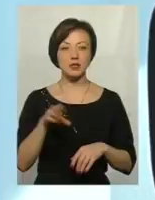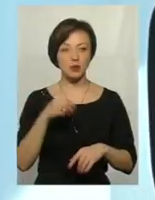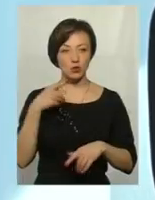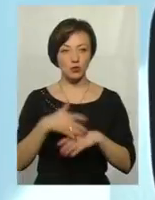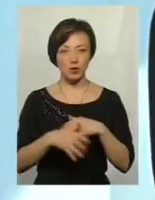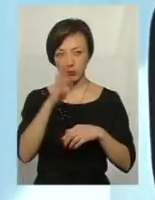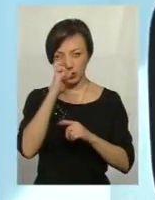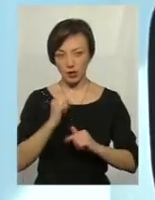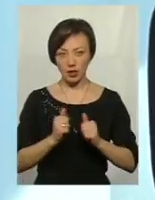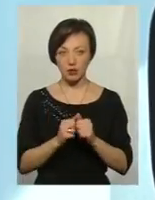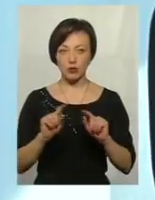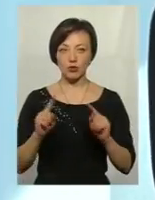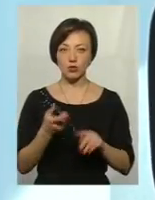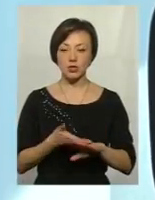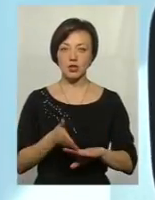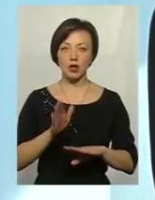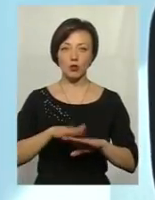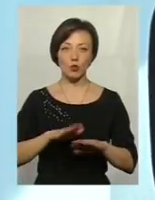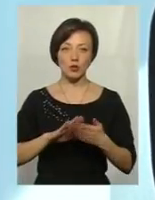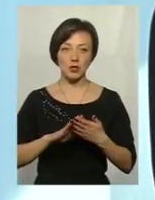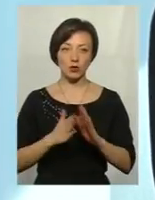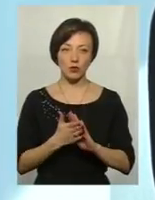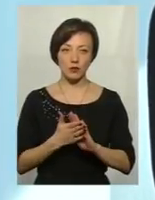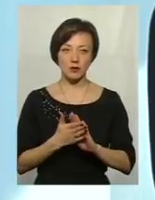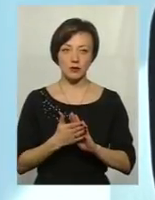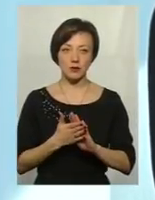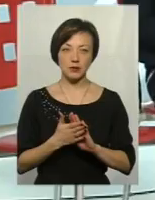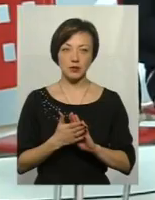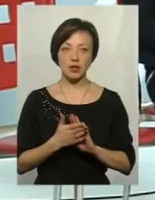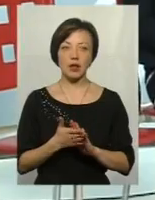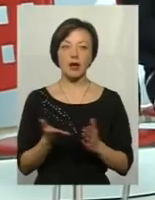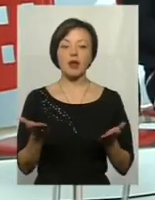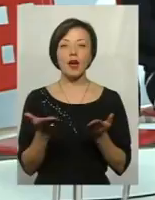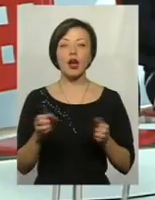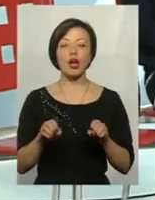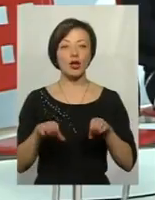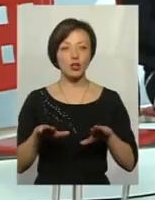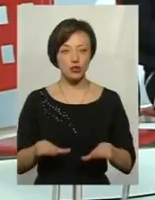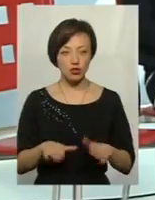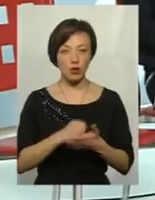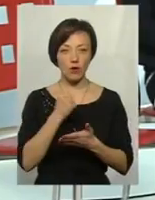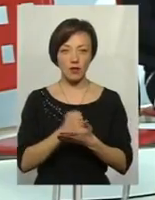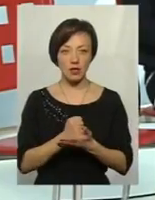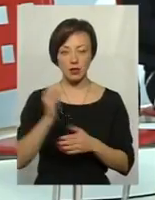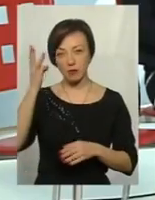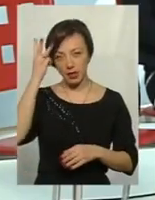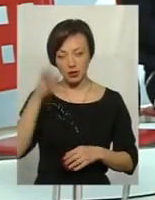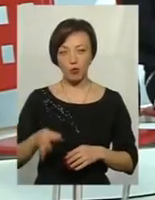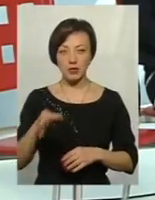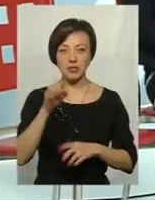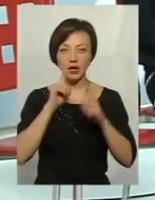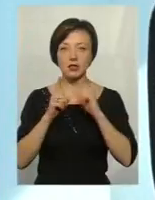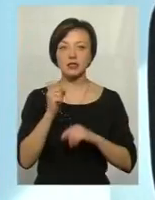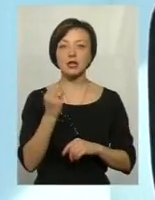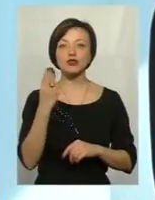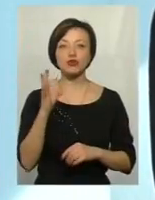країна зараз в надзвичайно складному становищі. Пані, все-таки, яке рішення ухвалила Хмельницька обласна рада? І